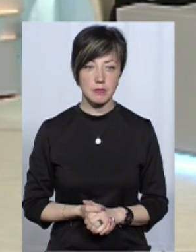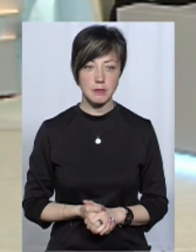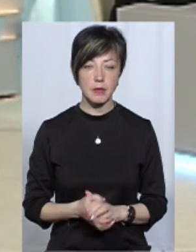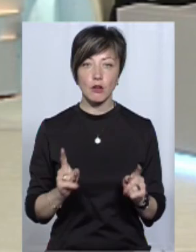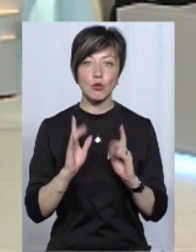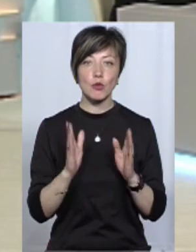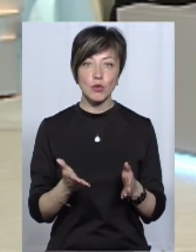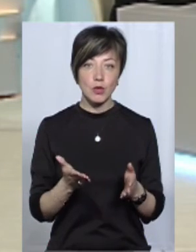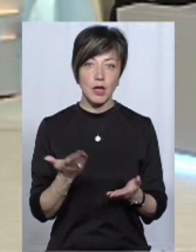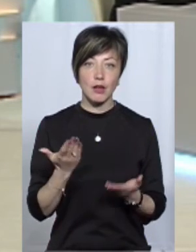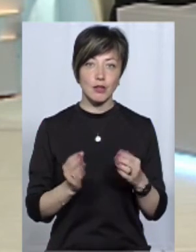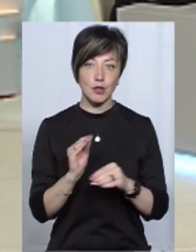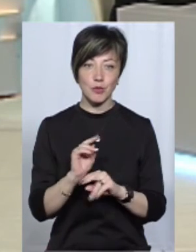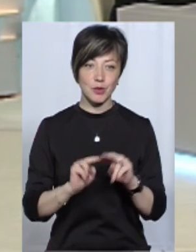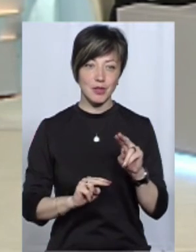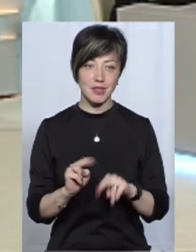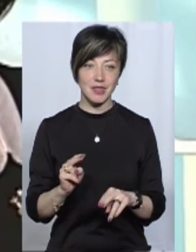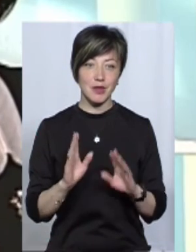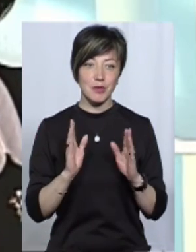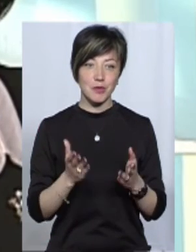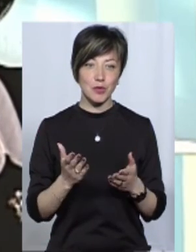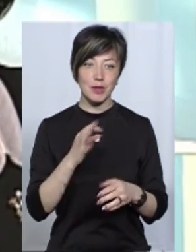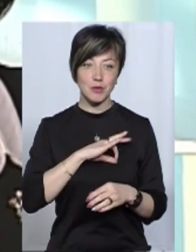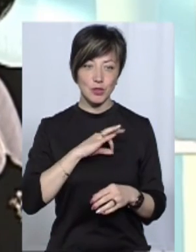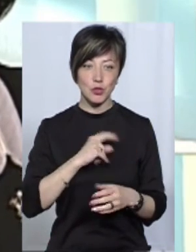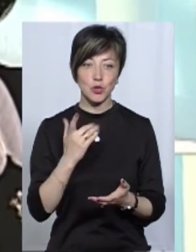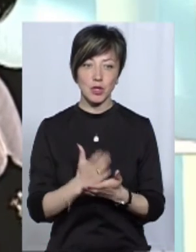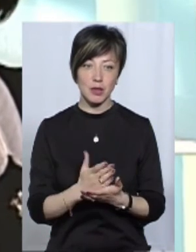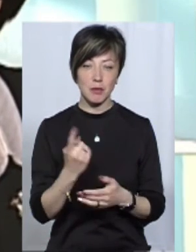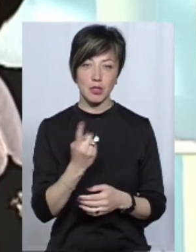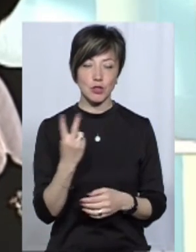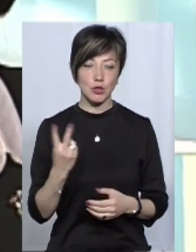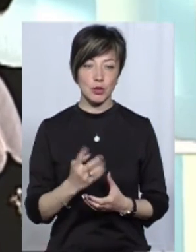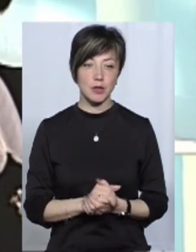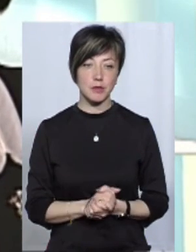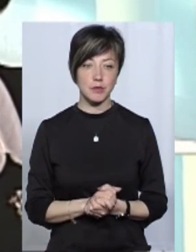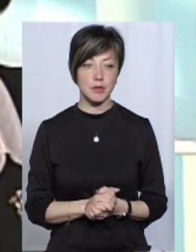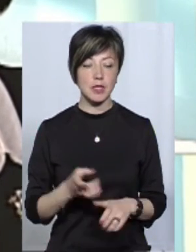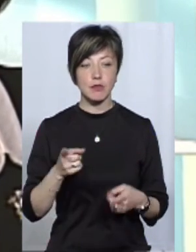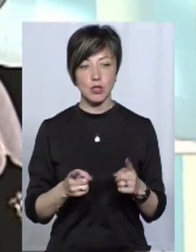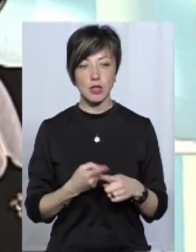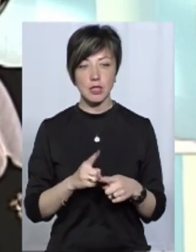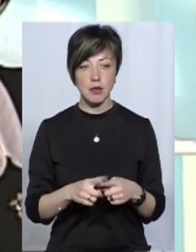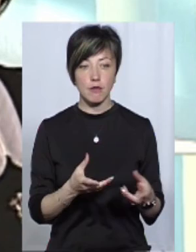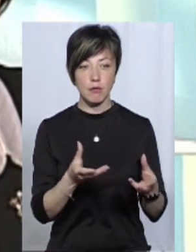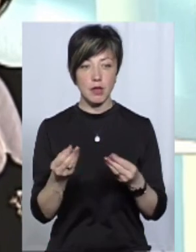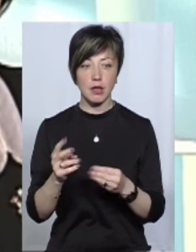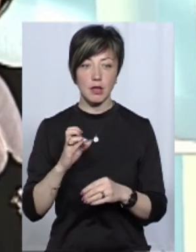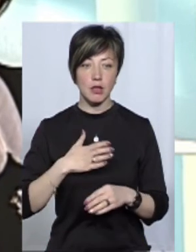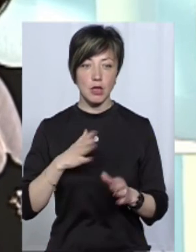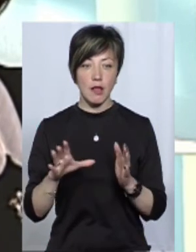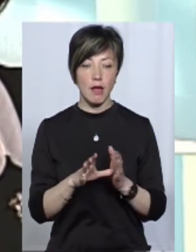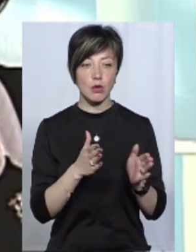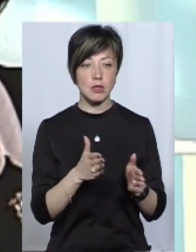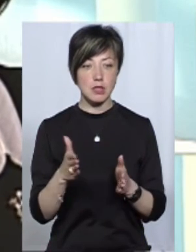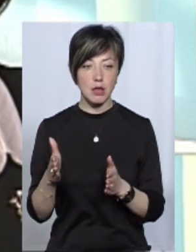Що буде, якщо не добудується? Будемо сплутувати, існуючий, перший, і другий блок. Звичайно, це якась вплине на нашу